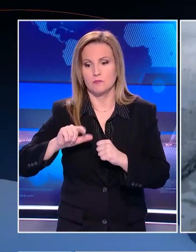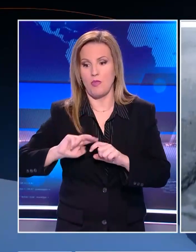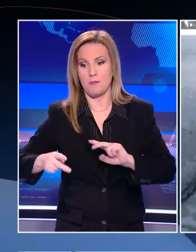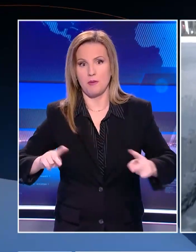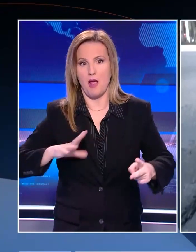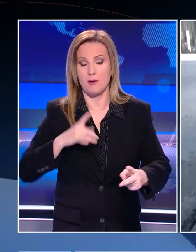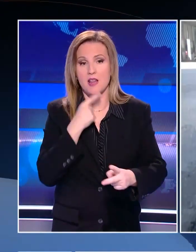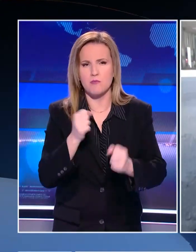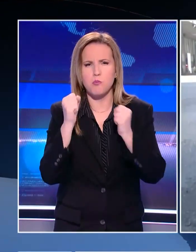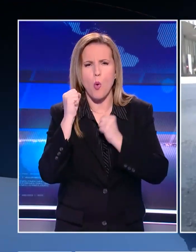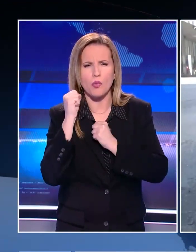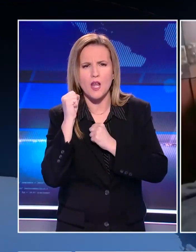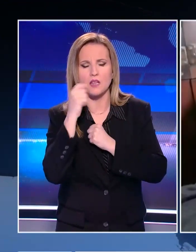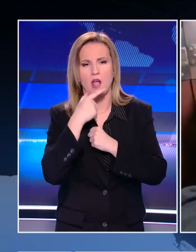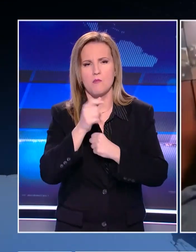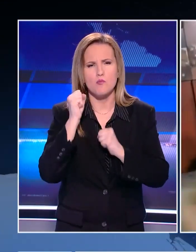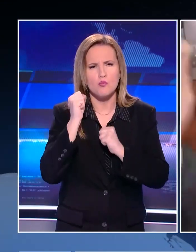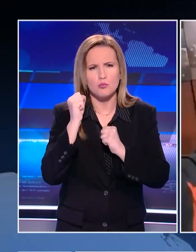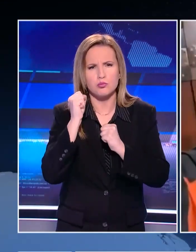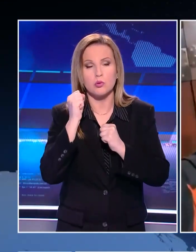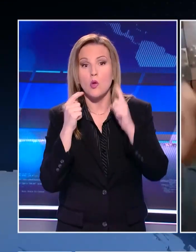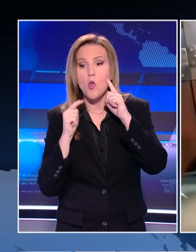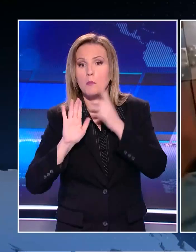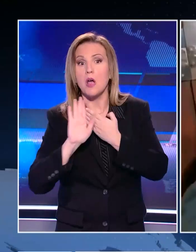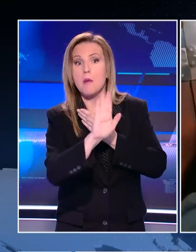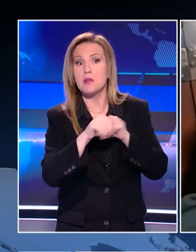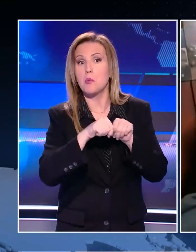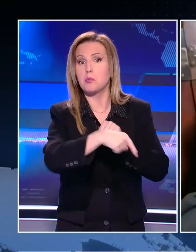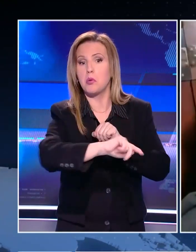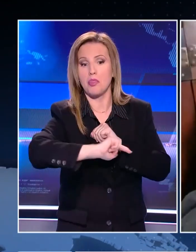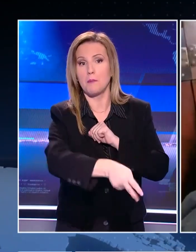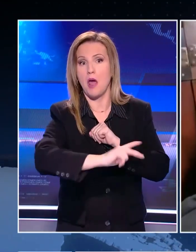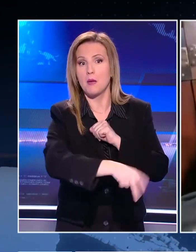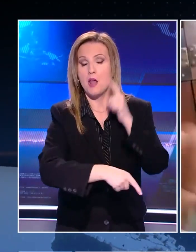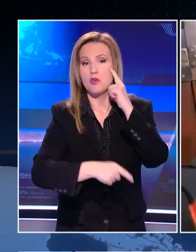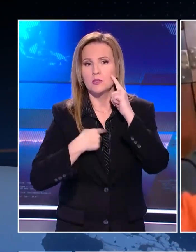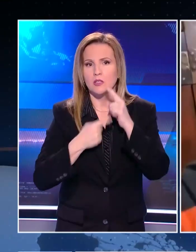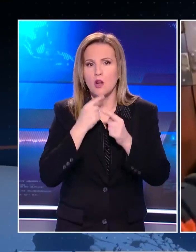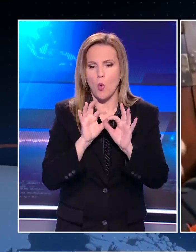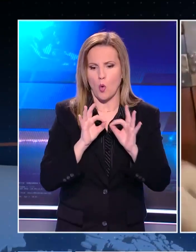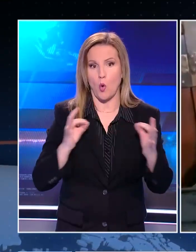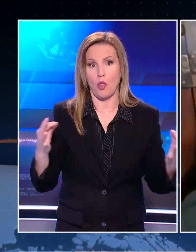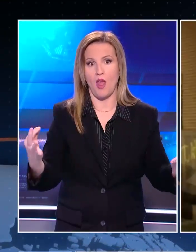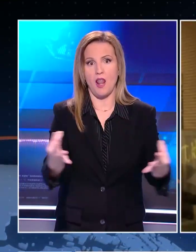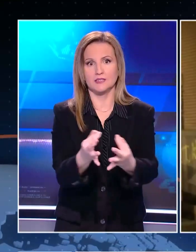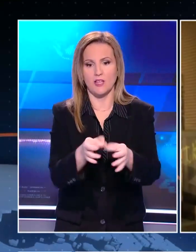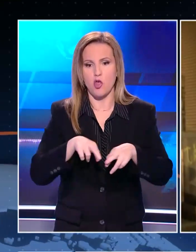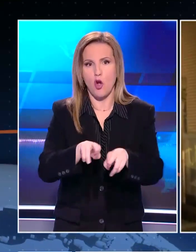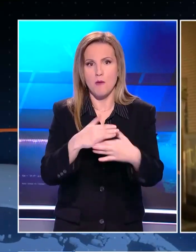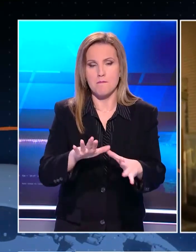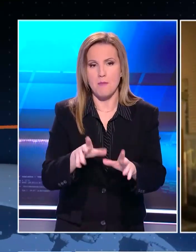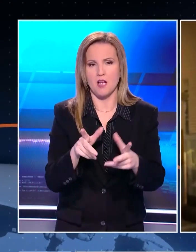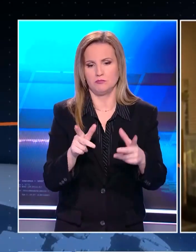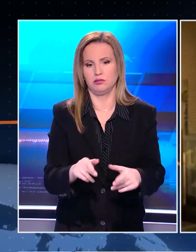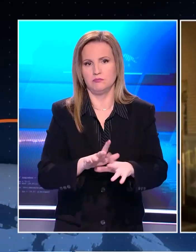δυνατή έκρηξη. Πολύ δυνατά πολύ. Εγώ νόμιζα ότι ήταν εδώ απέναντι. Γιατί είχαν κλείσει με χορδέλες όλο το δρόμο αυτό. Πάντως είχε